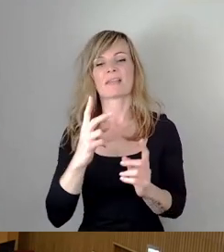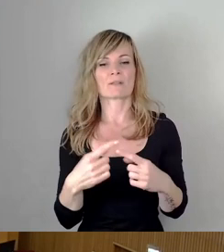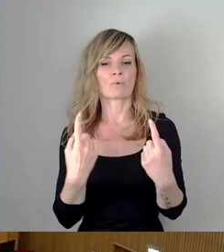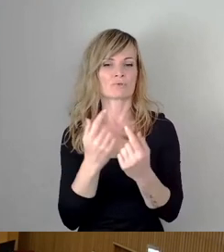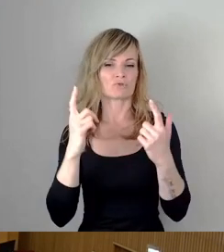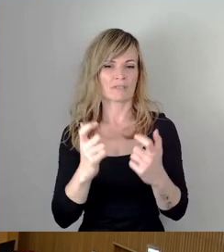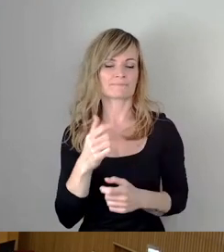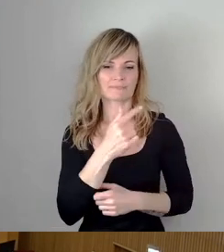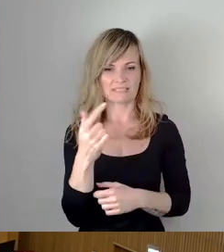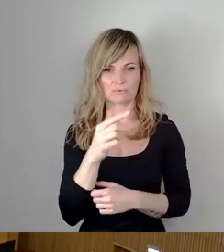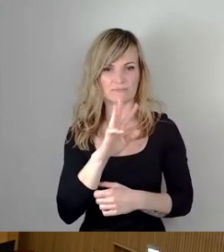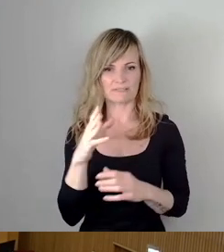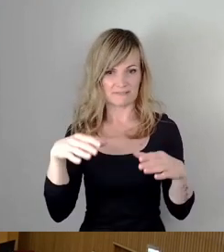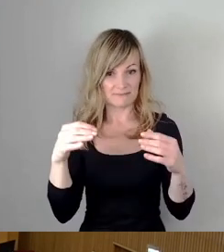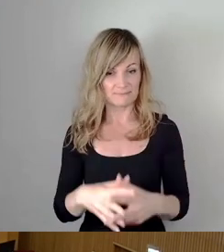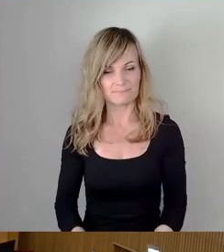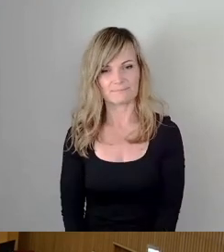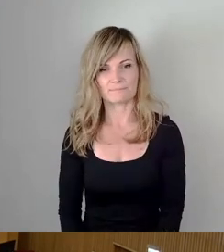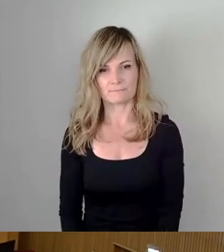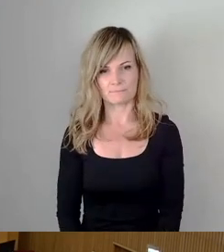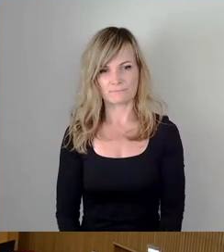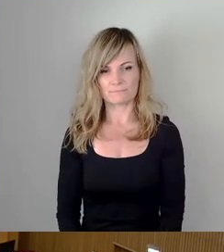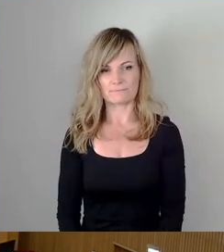wird es beginnen. Vielen Dank.